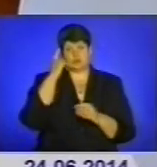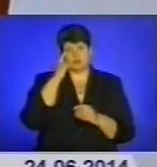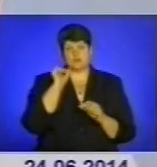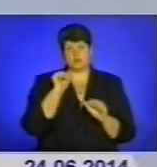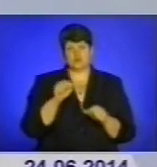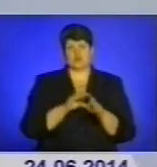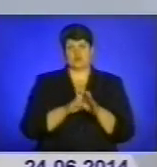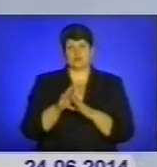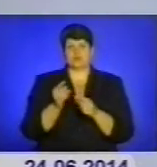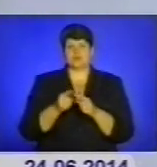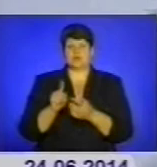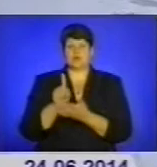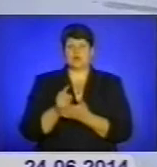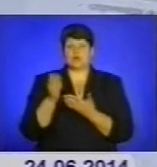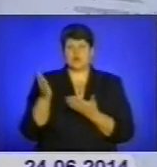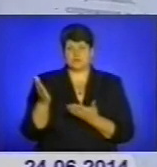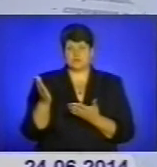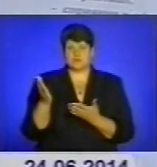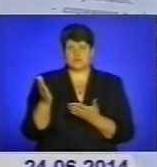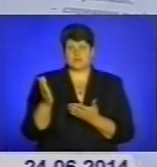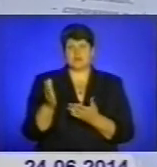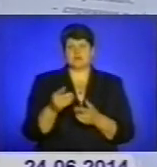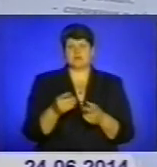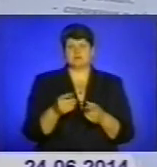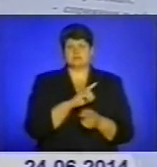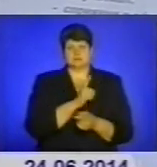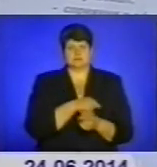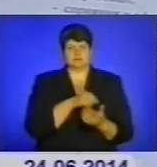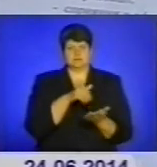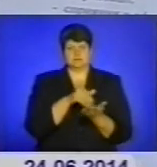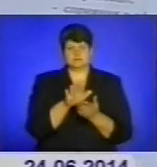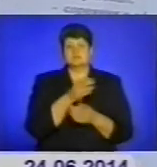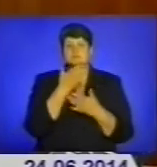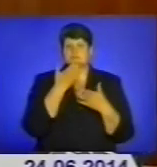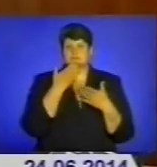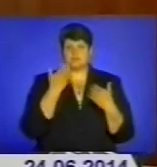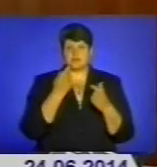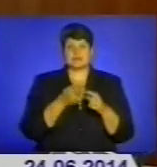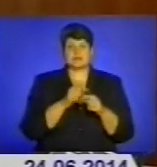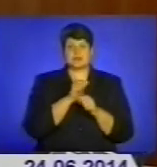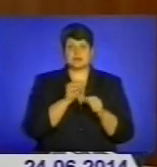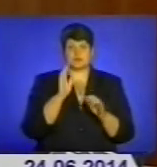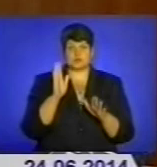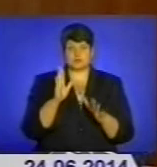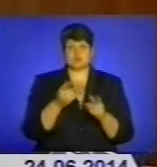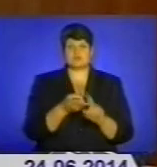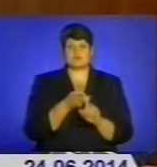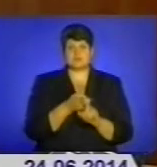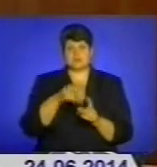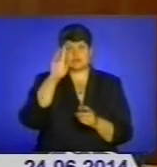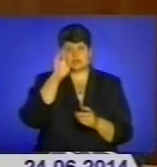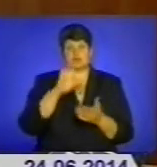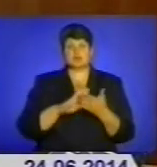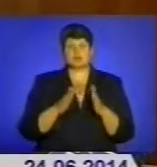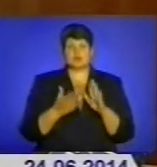можуть виконувати цей обов'язок. Кардинальної відмоги у нас немає, цього не може бути, особливо це стосується державної установи. Всі, хто до